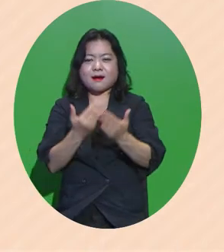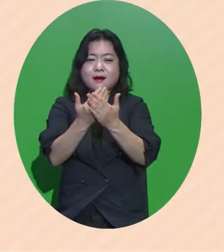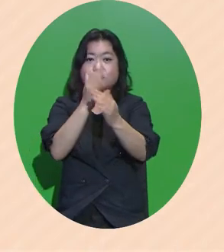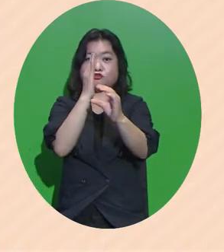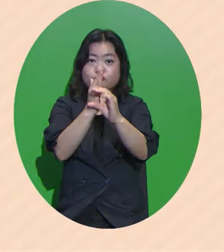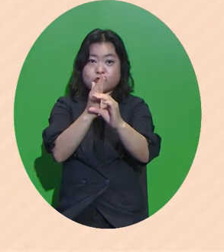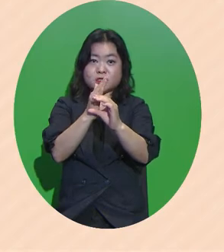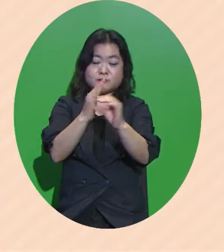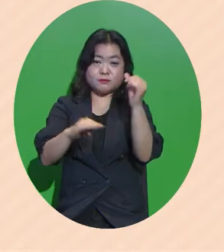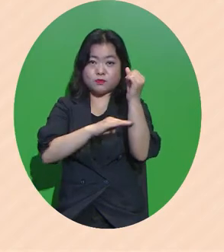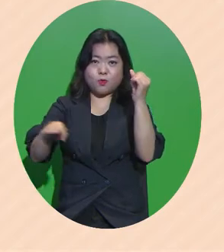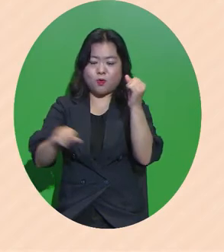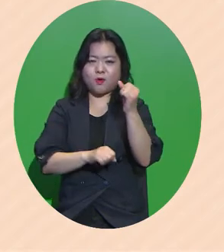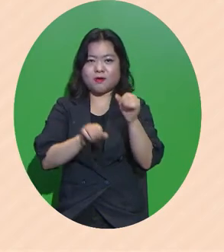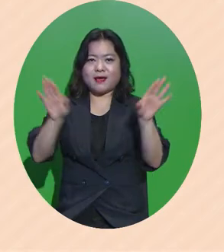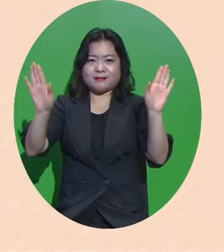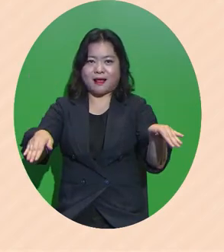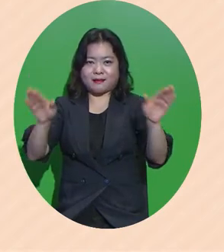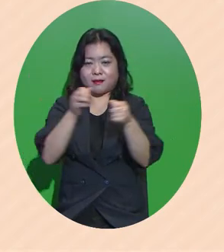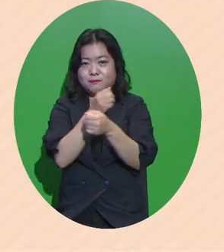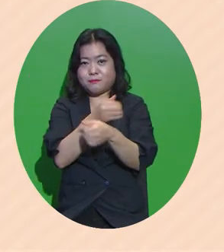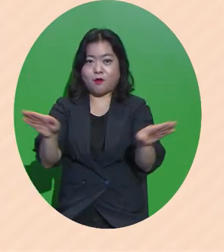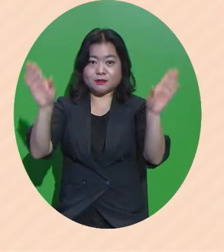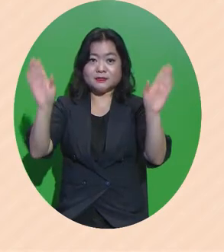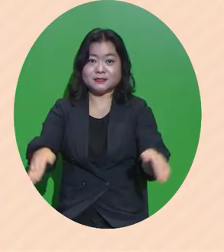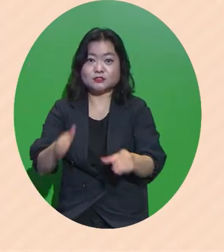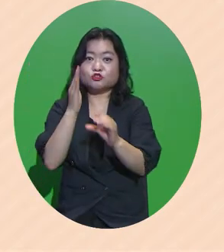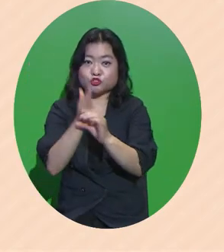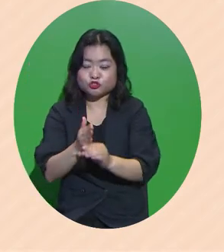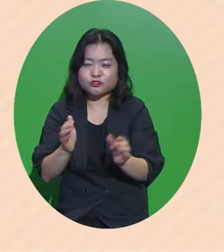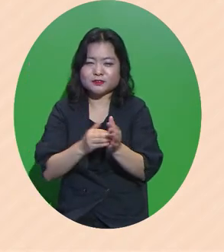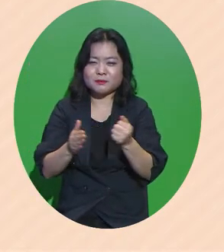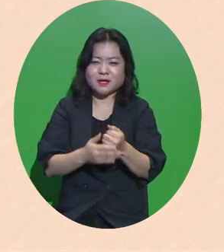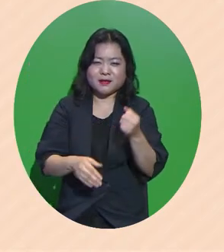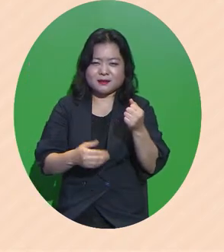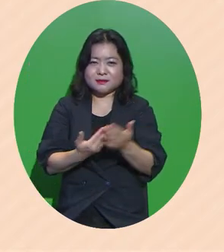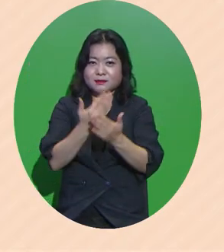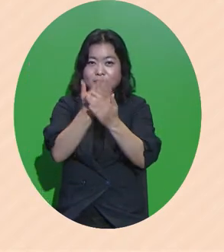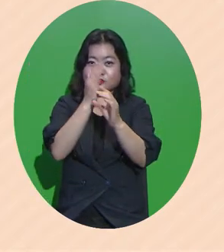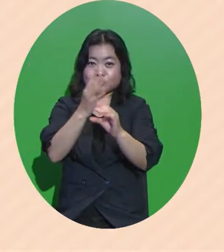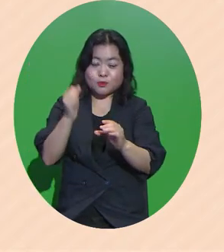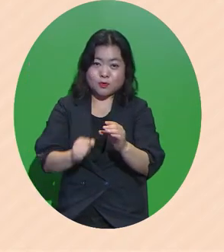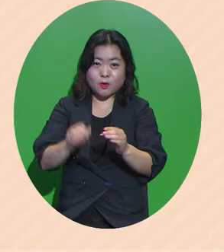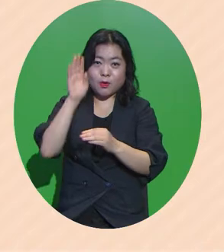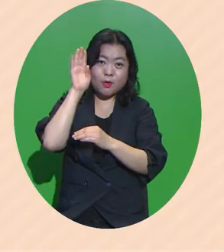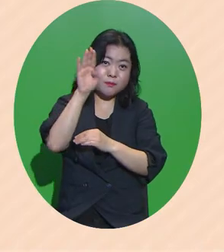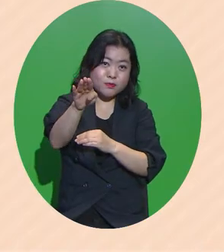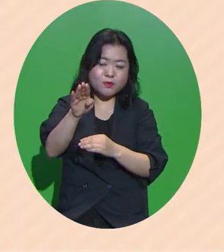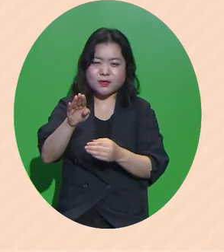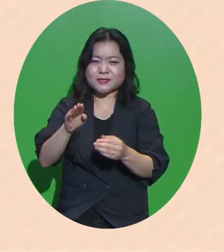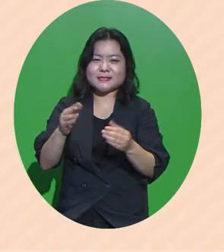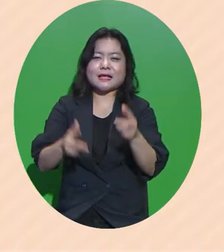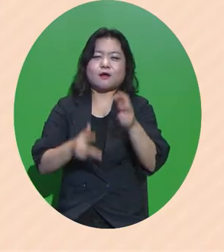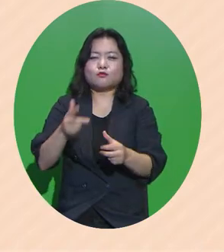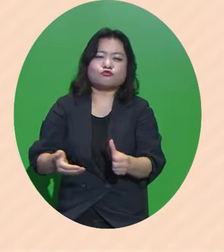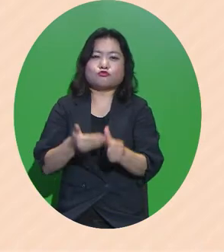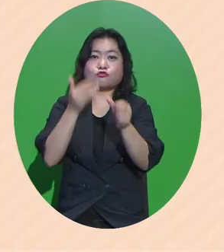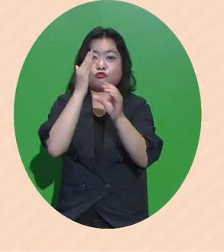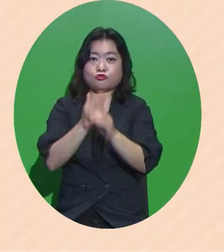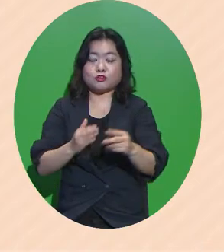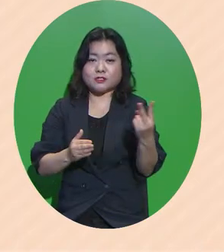펼치고 있습니다 이러한 성장 거점을 토대로 5브라셀 미래산업을 육성하고 있습니다 지난